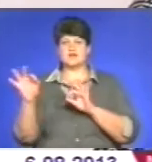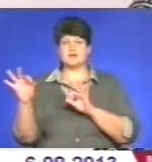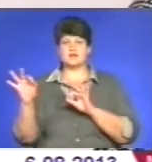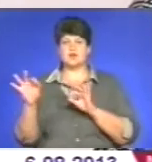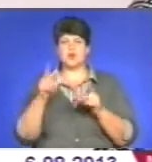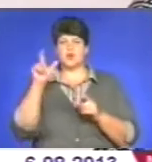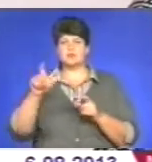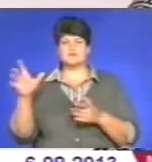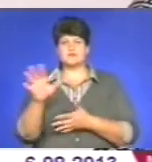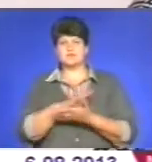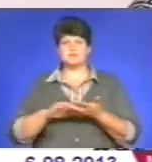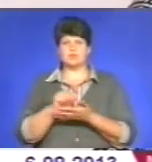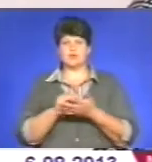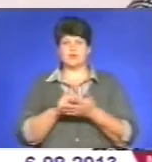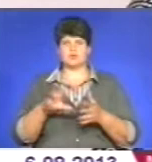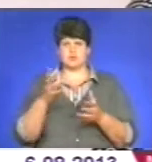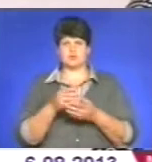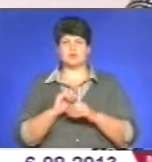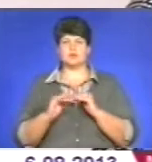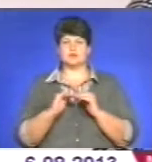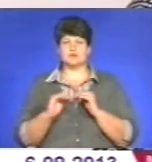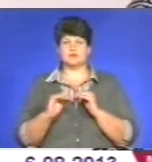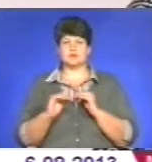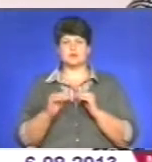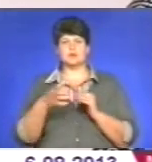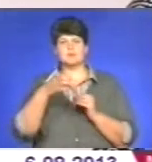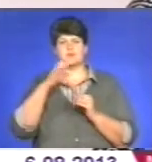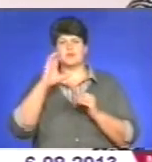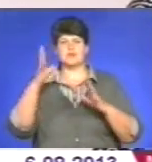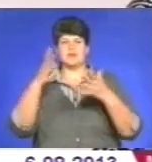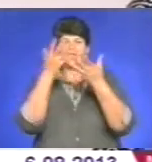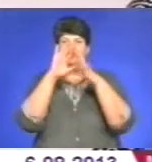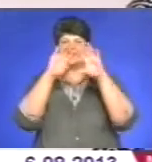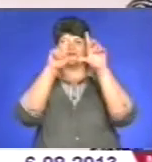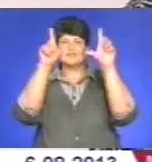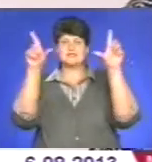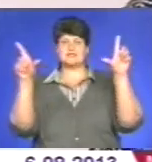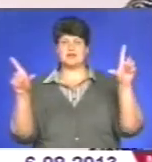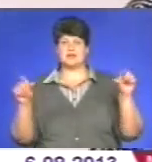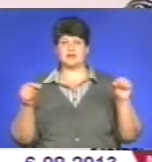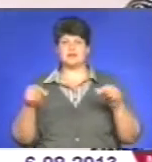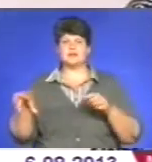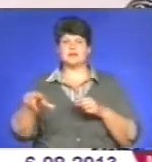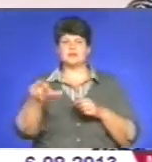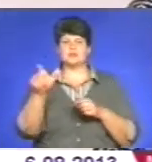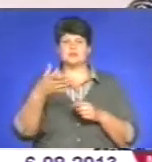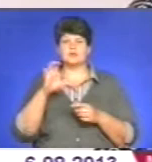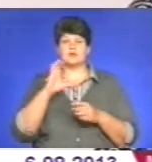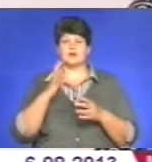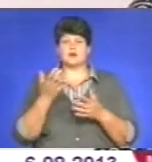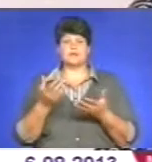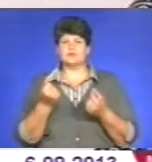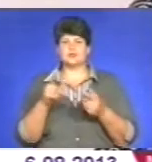спопиляючи на суші. Хоч п'є веселка бій з того весла, але воно й від того не